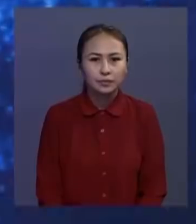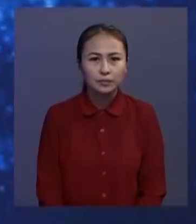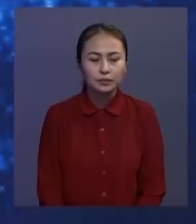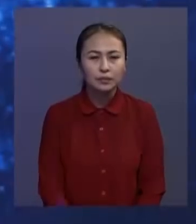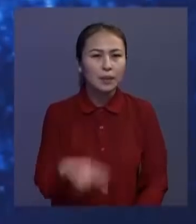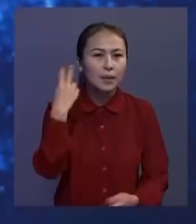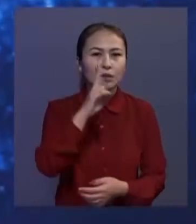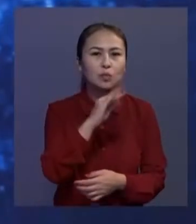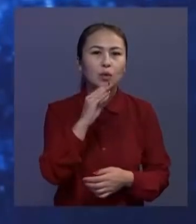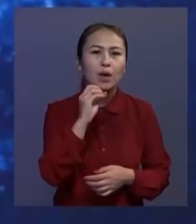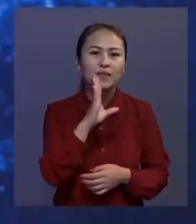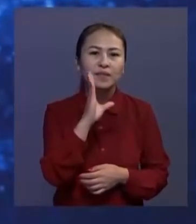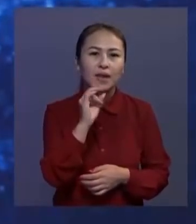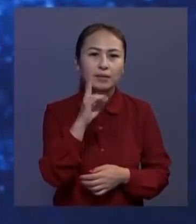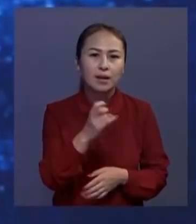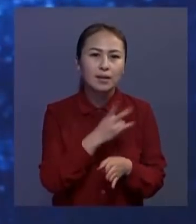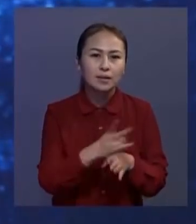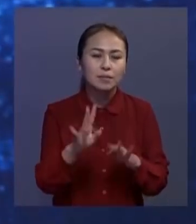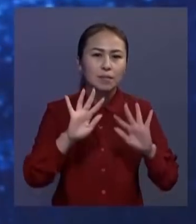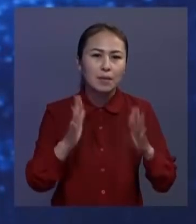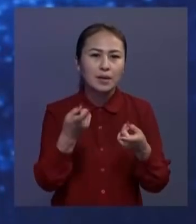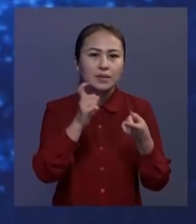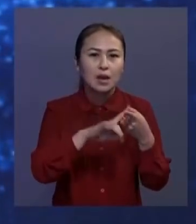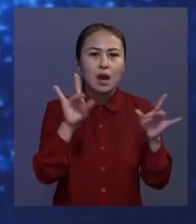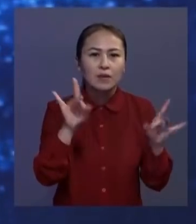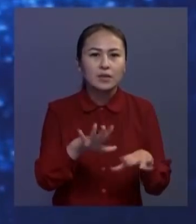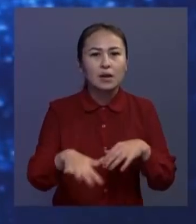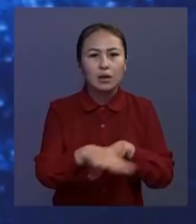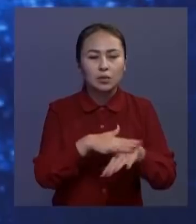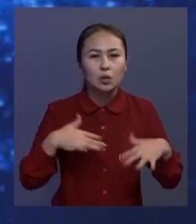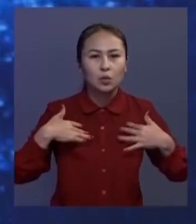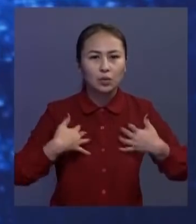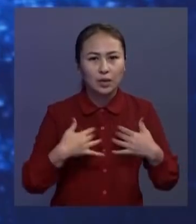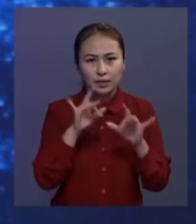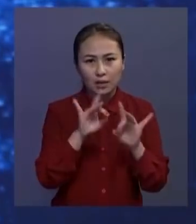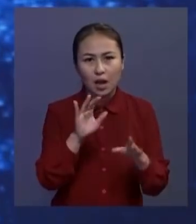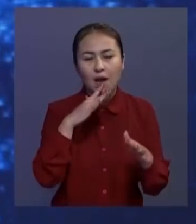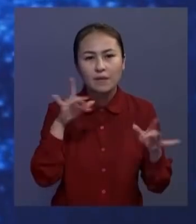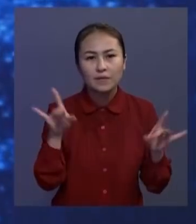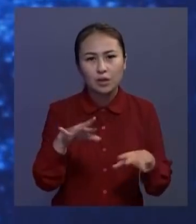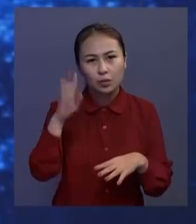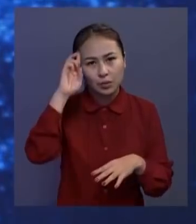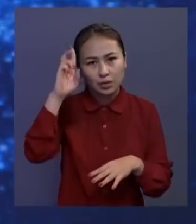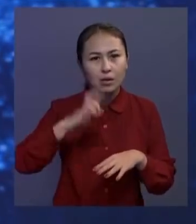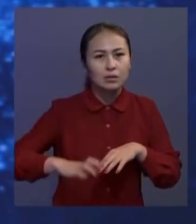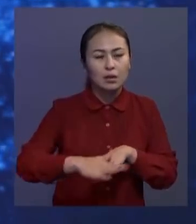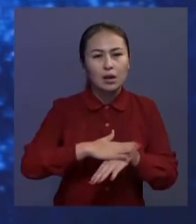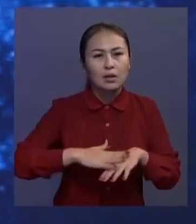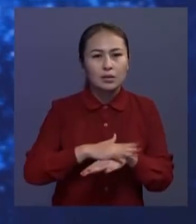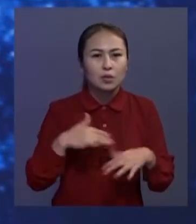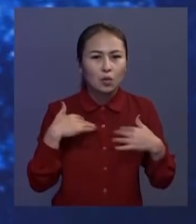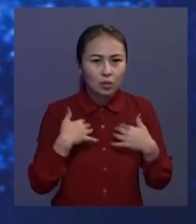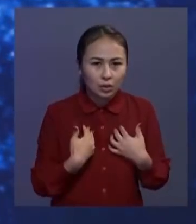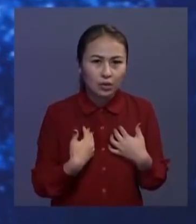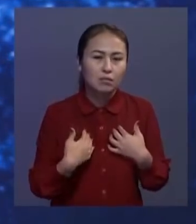Президент Қасым Жомар Токаев венадаға ланкестікке байланысты Австрия қалқына көңіл айтты. Австрия өкіметімен қалқының қайғысына